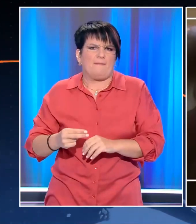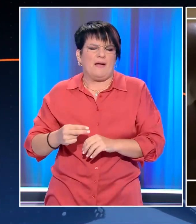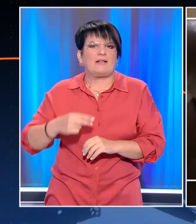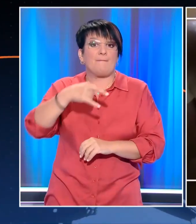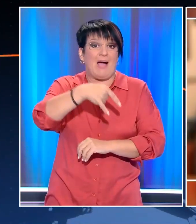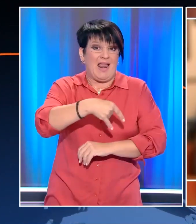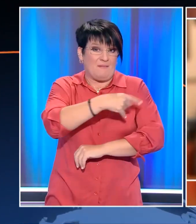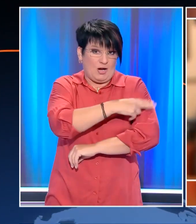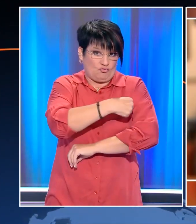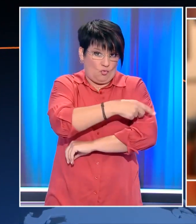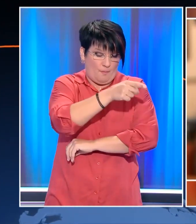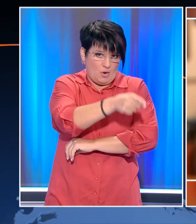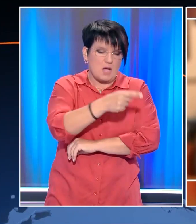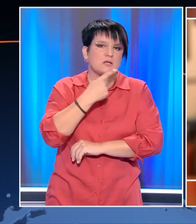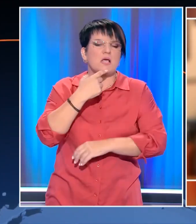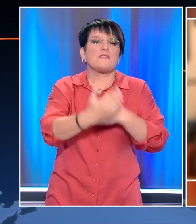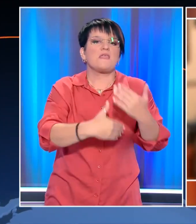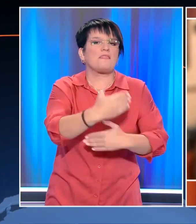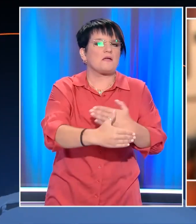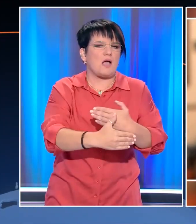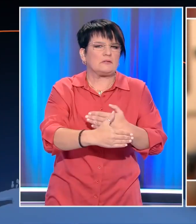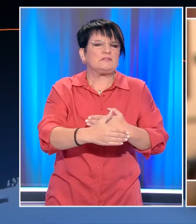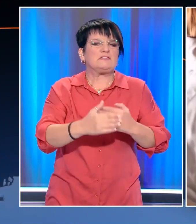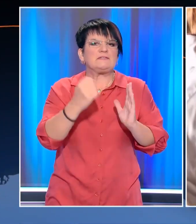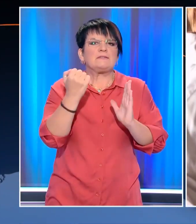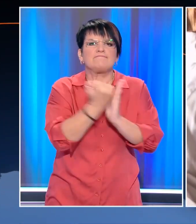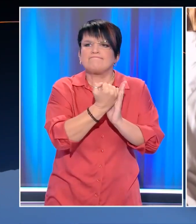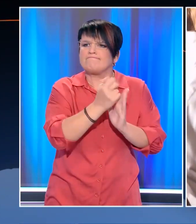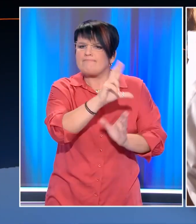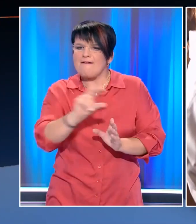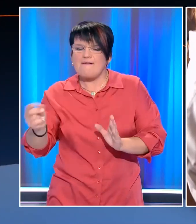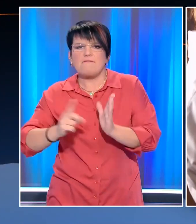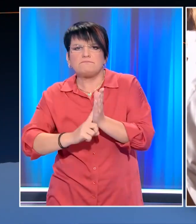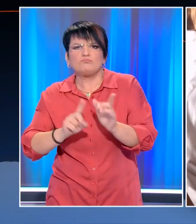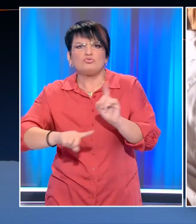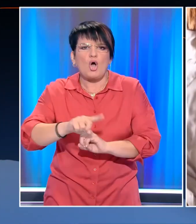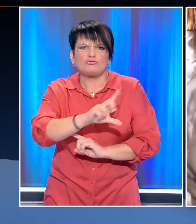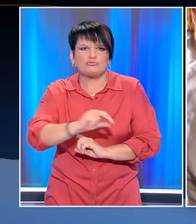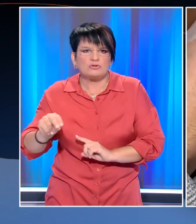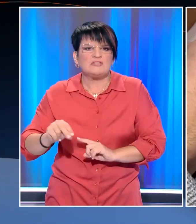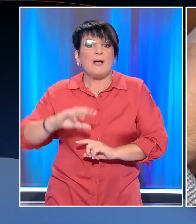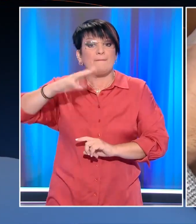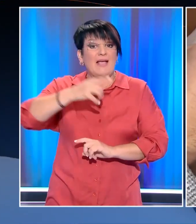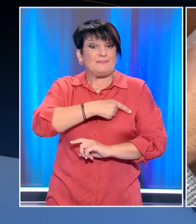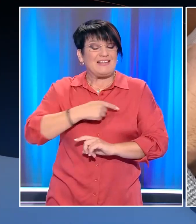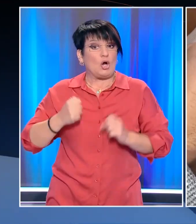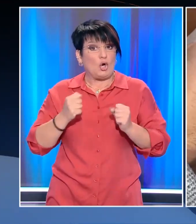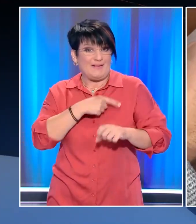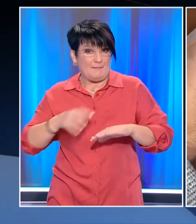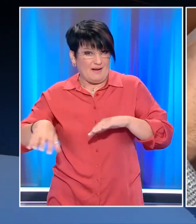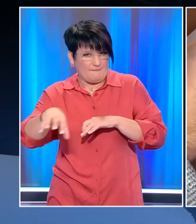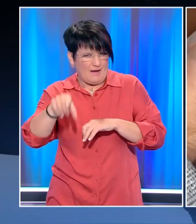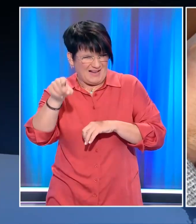Παλαμά. Πρώτα απ' όλα, είναι μια δυναμική διαδικασία, γίνεται ταυτοποίηση. Η 5η υγειονομική περιφέρεια ανακοίνωσε το πρωί ότι στο κέντρο Υγείας